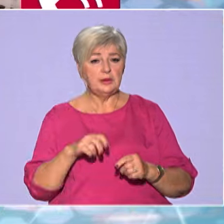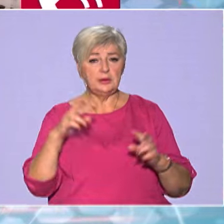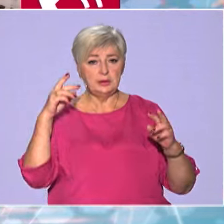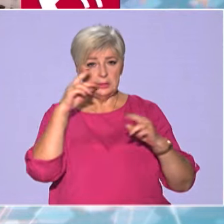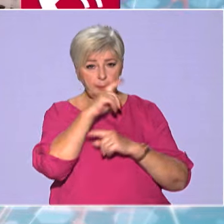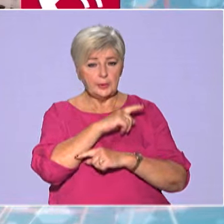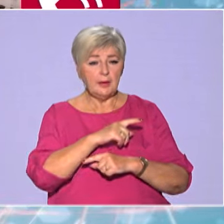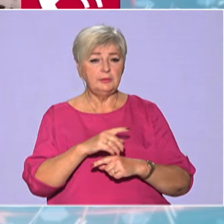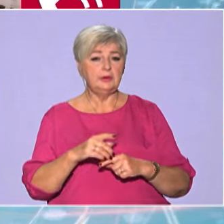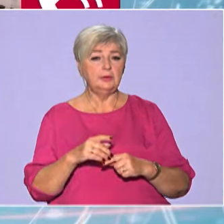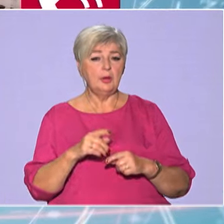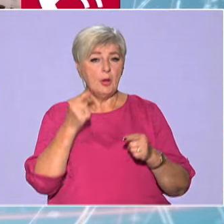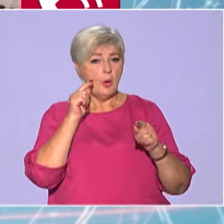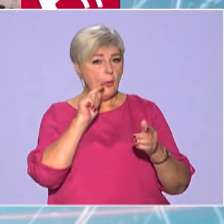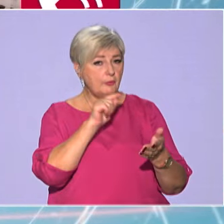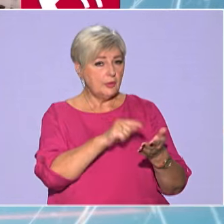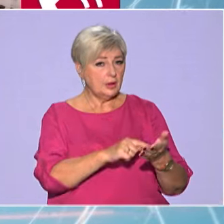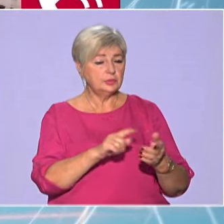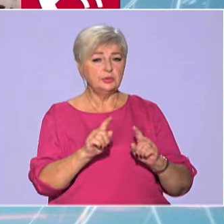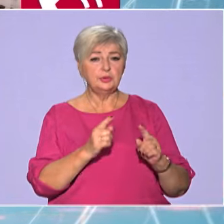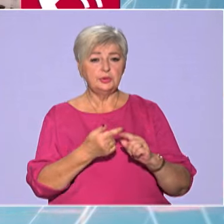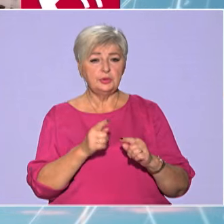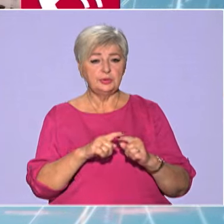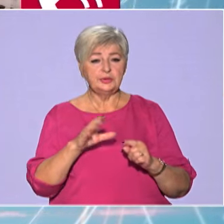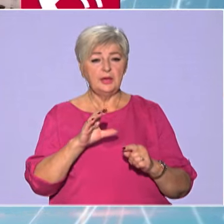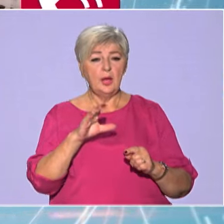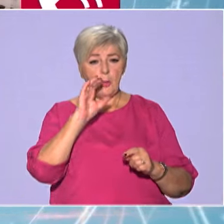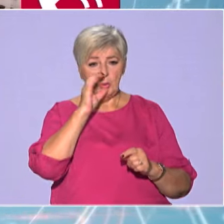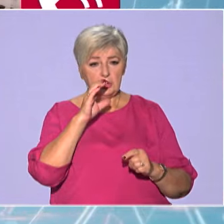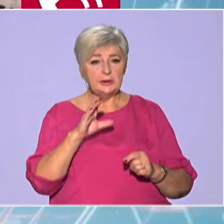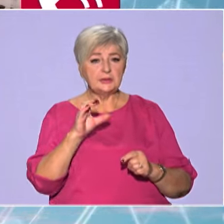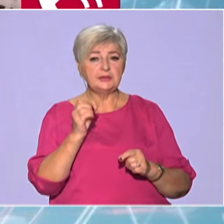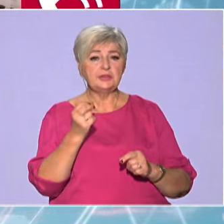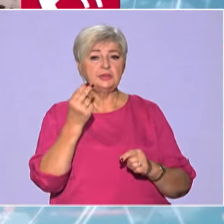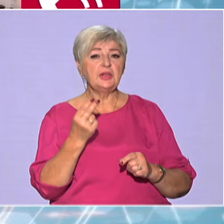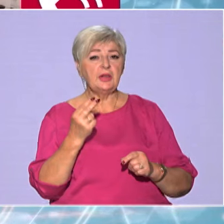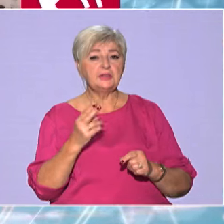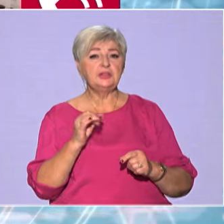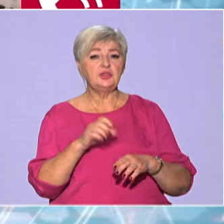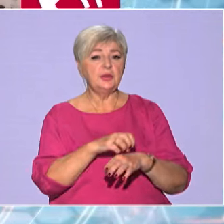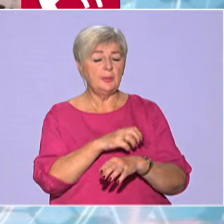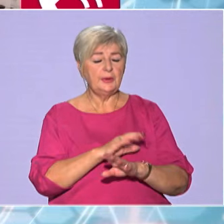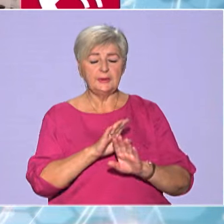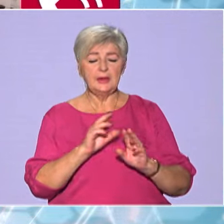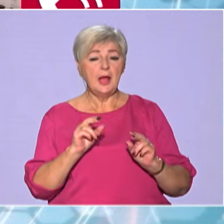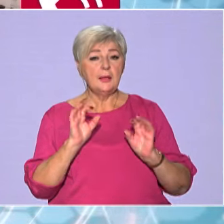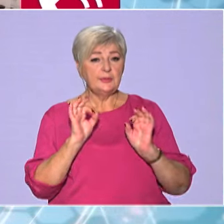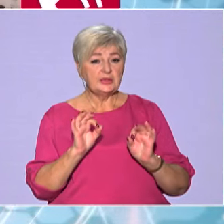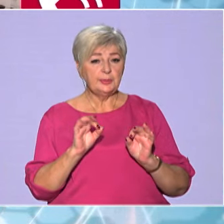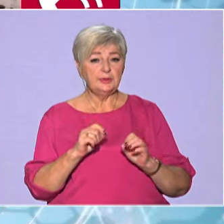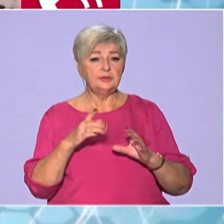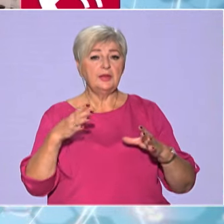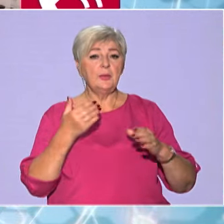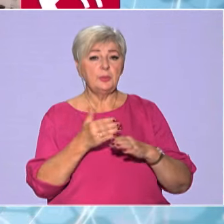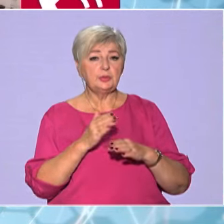вказує, що це Болгарська соціалістична партія. Насправді вона так поступово